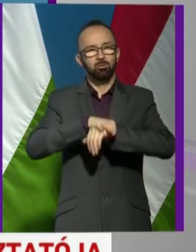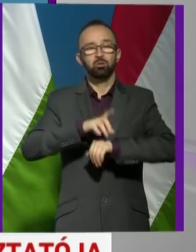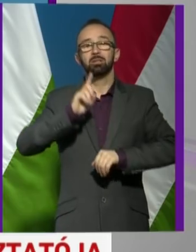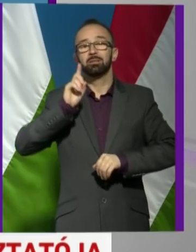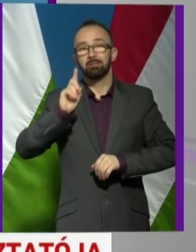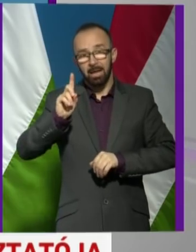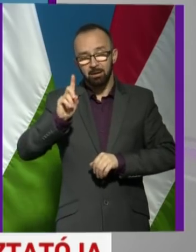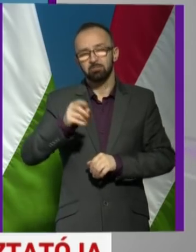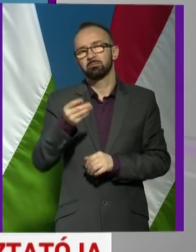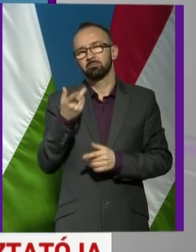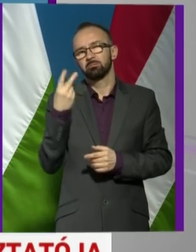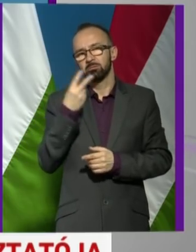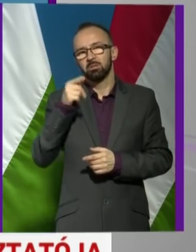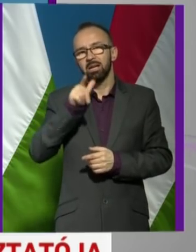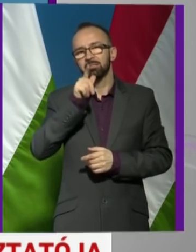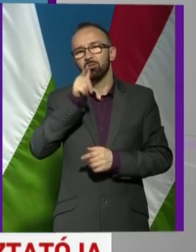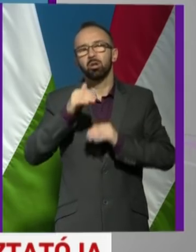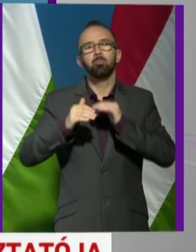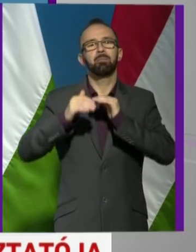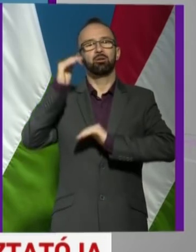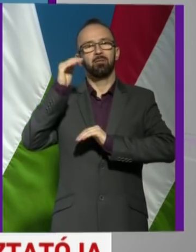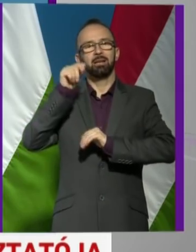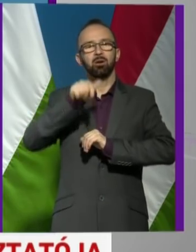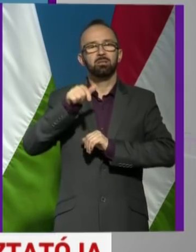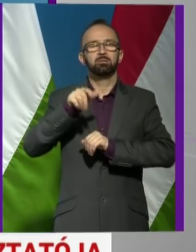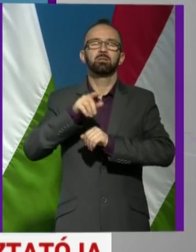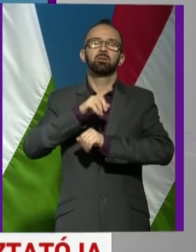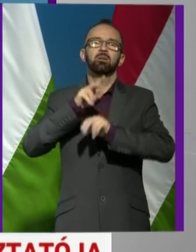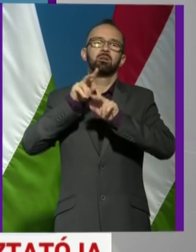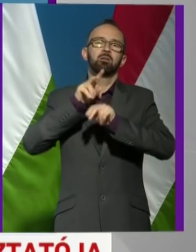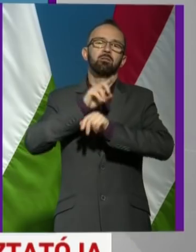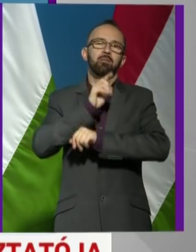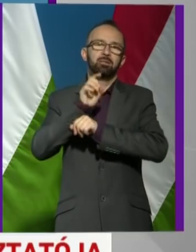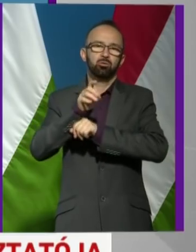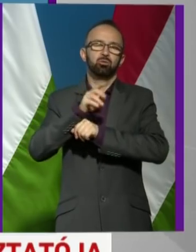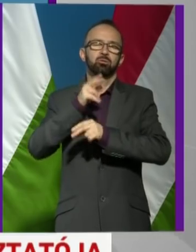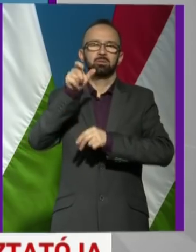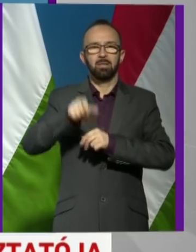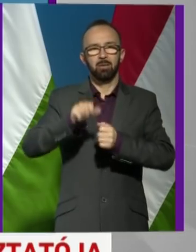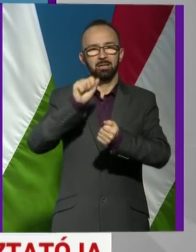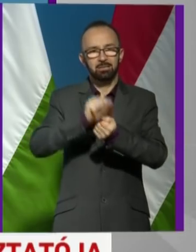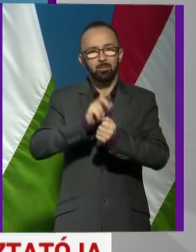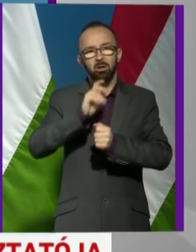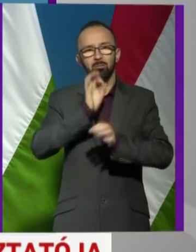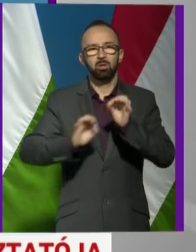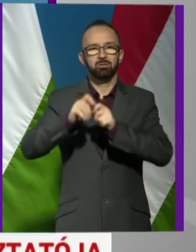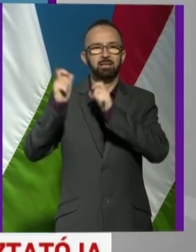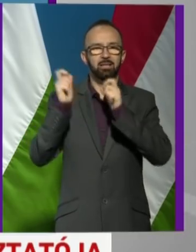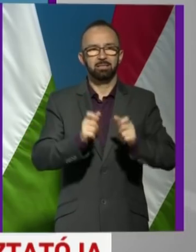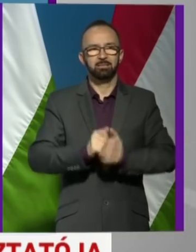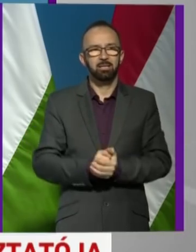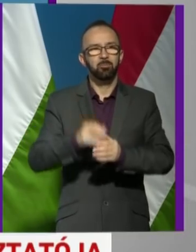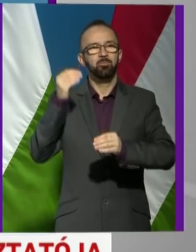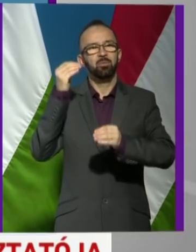tartunk attól természetesen, hogy ez meg fogja növelni azoknak a potenciális fertőzött személyeknek a számát, akik Magyarországra érkeznek,